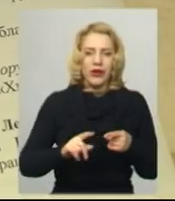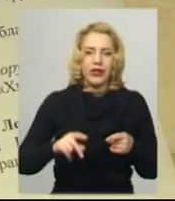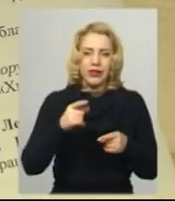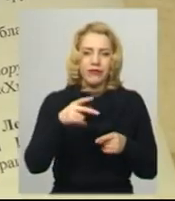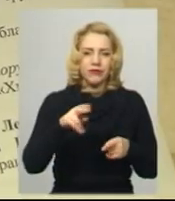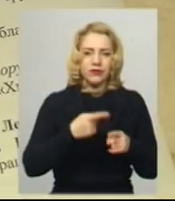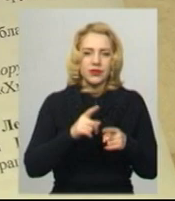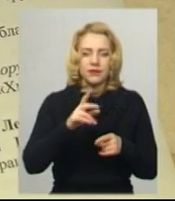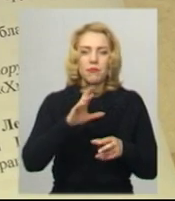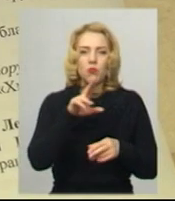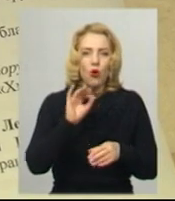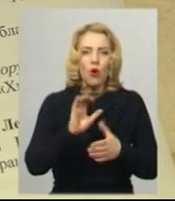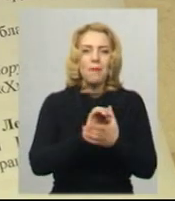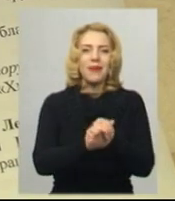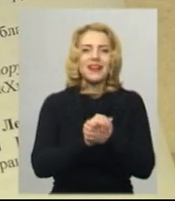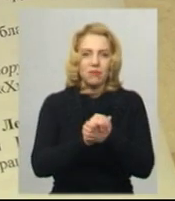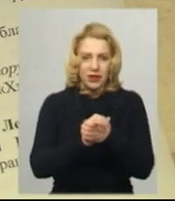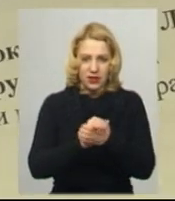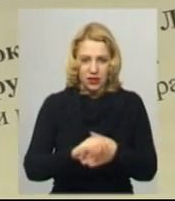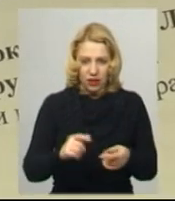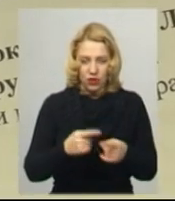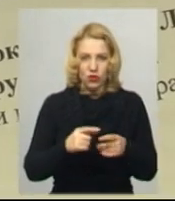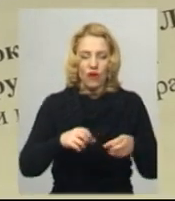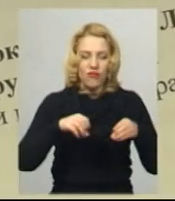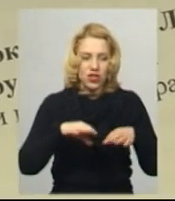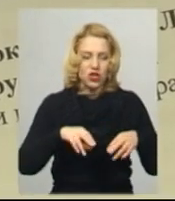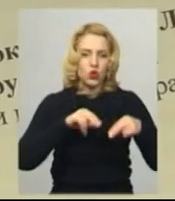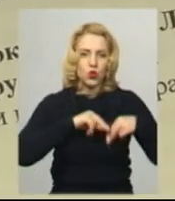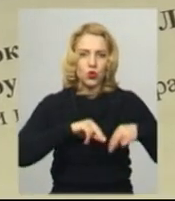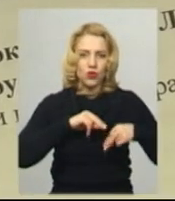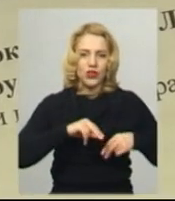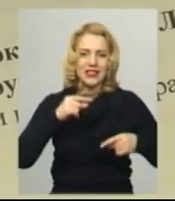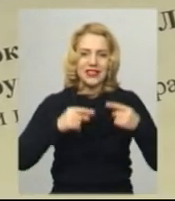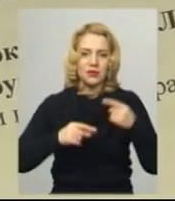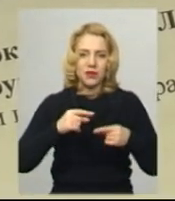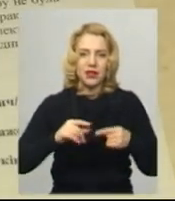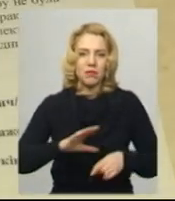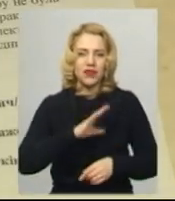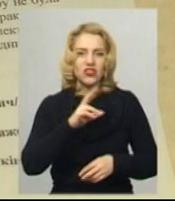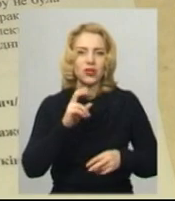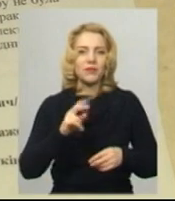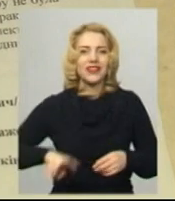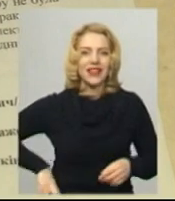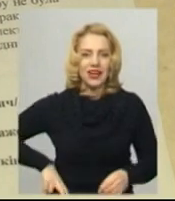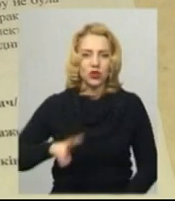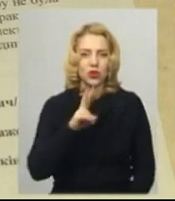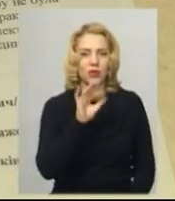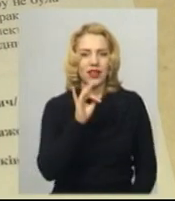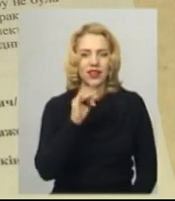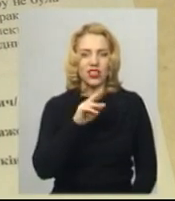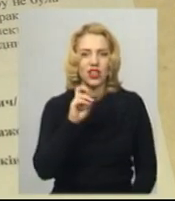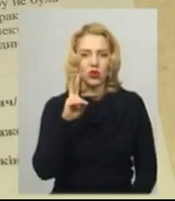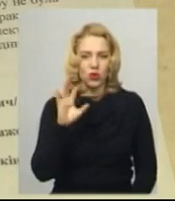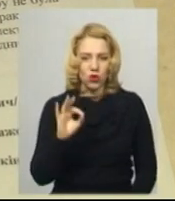восени звернулися працівники підприємства вирішувати трудовий спір з колишнім директором Сергієм Кириченком, каже, шанс уникнути ліквідації підприємства